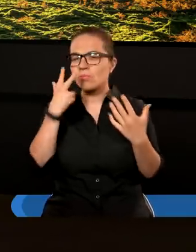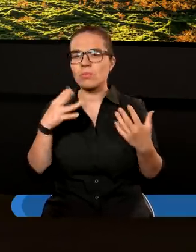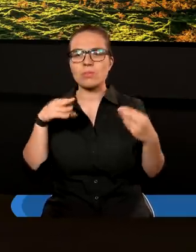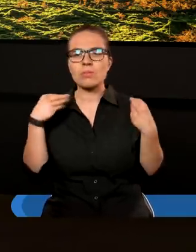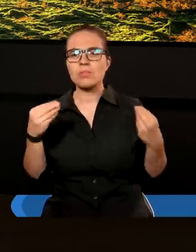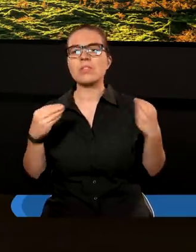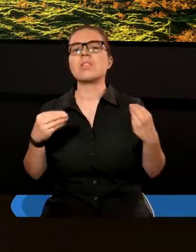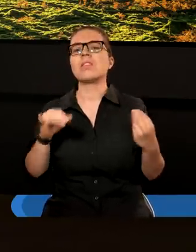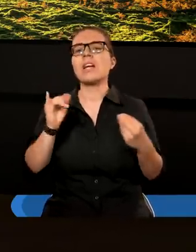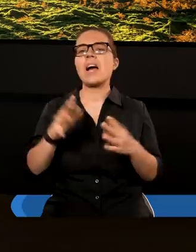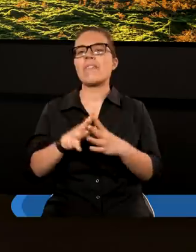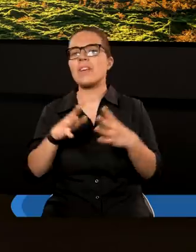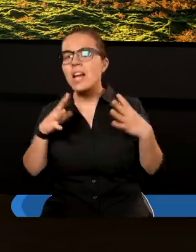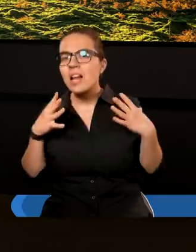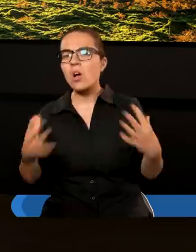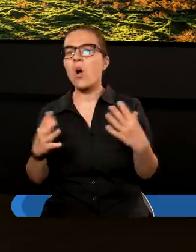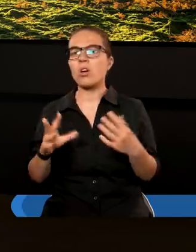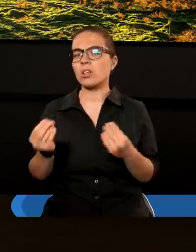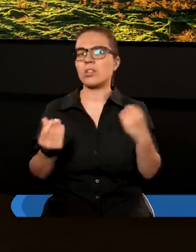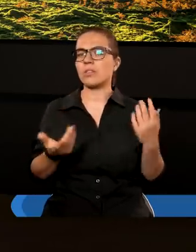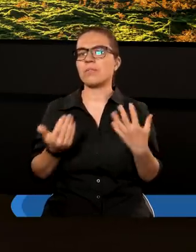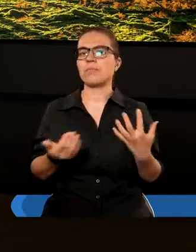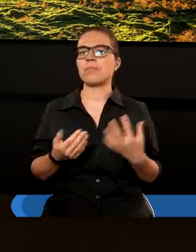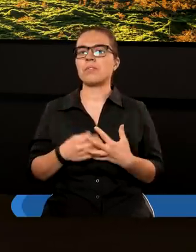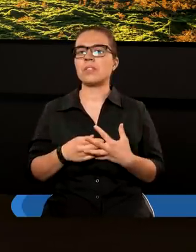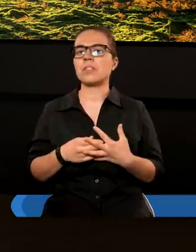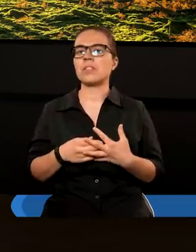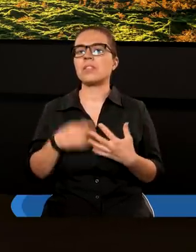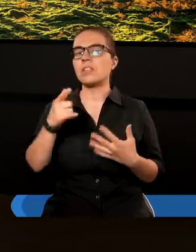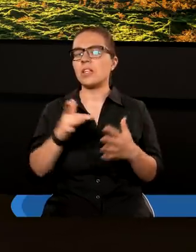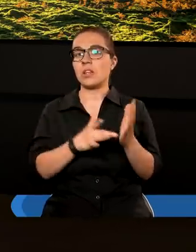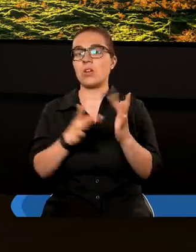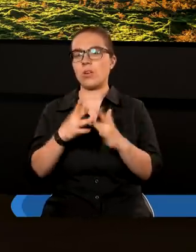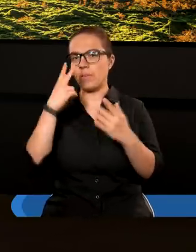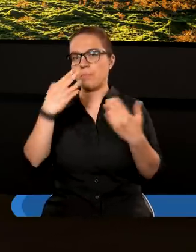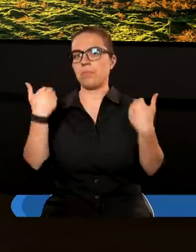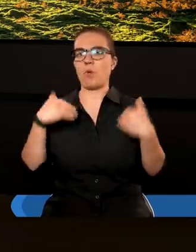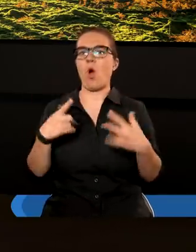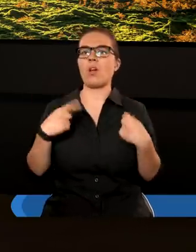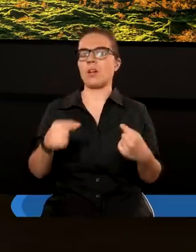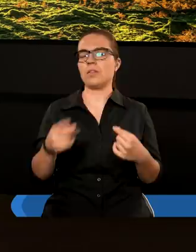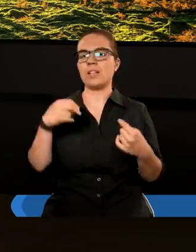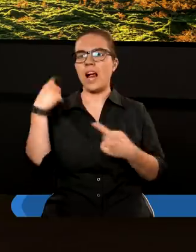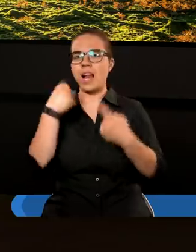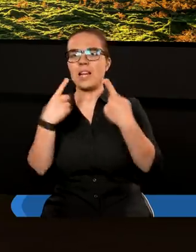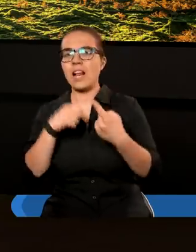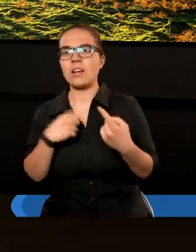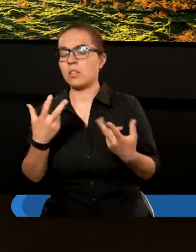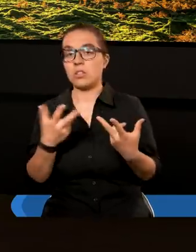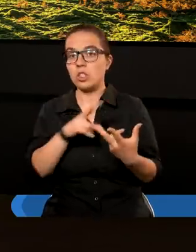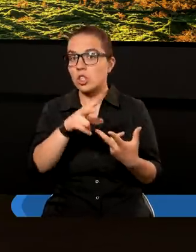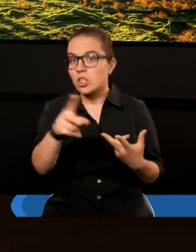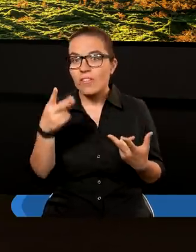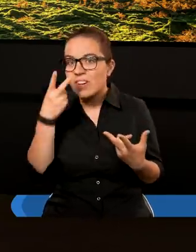wielkiej wielkości. I wtedy pytanie Chrystusa, które naprawdę zastanawia, czy nie